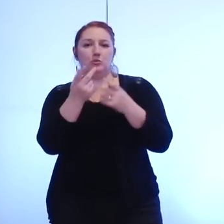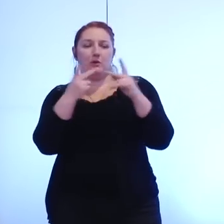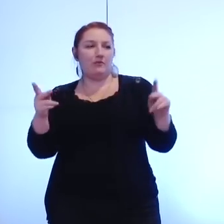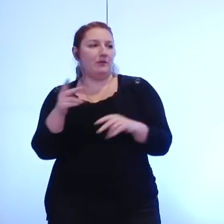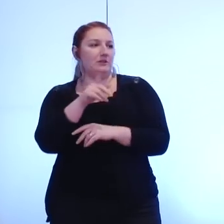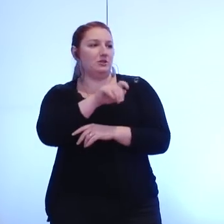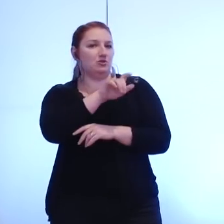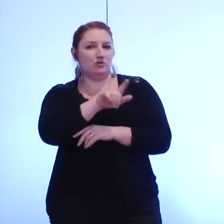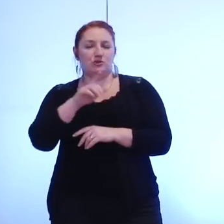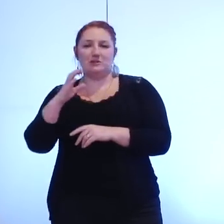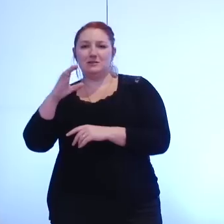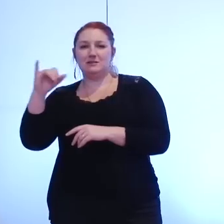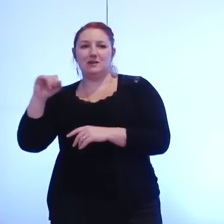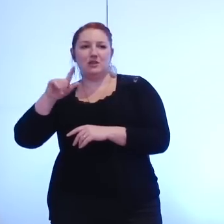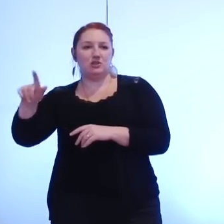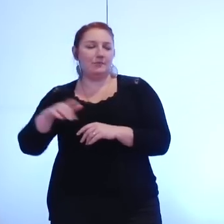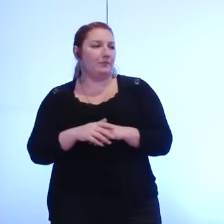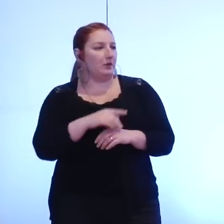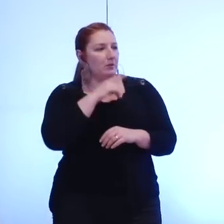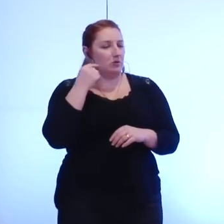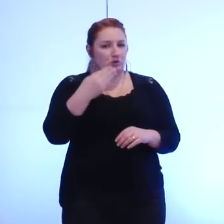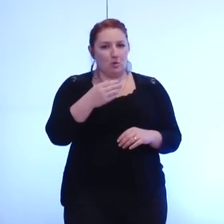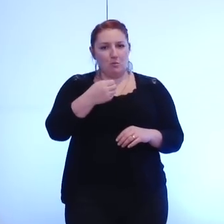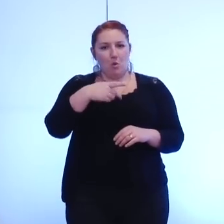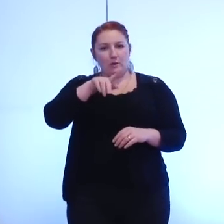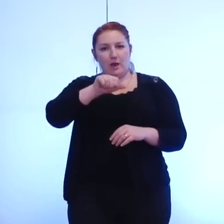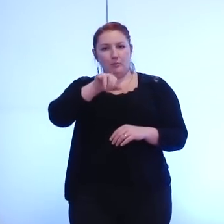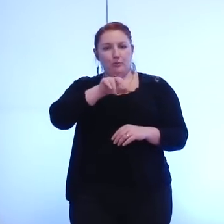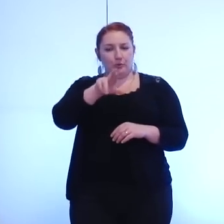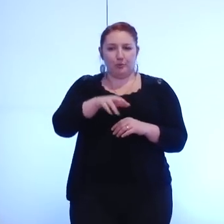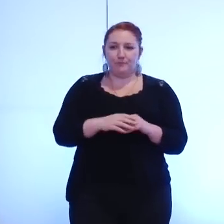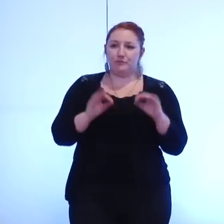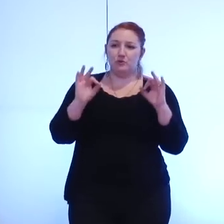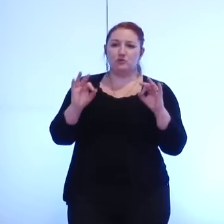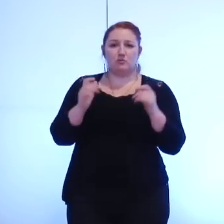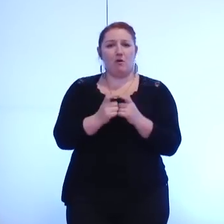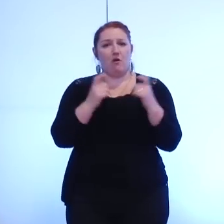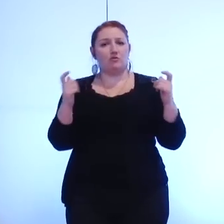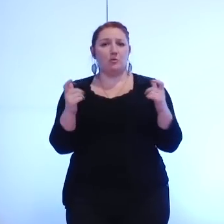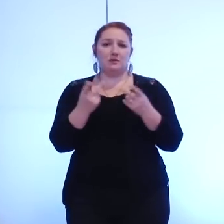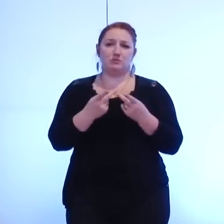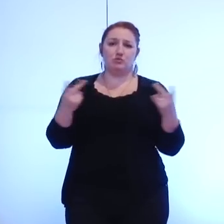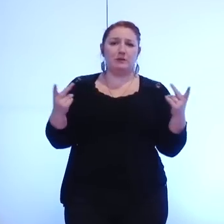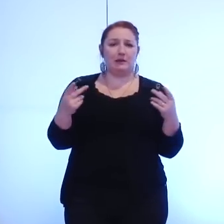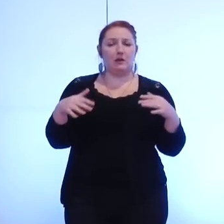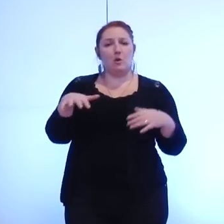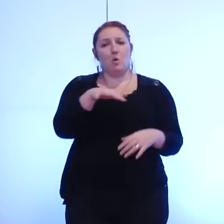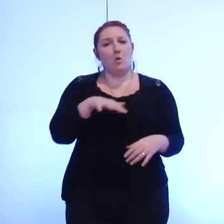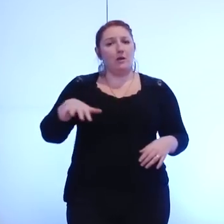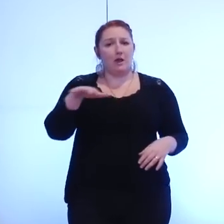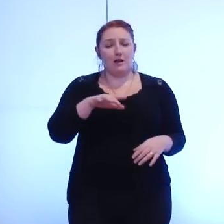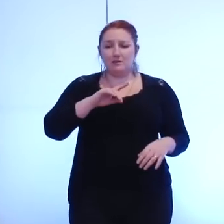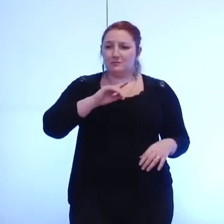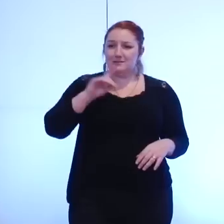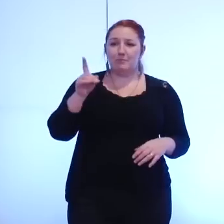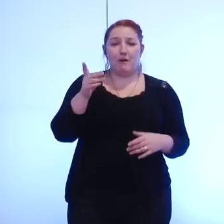monsieur Mangaburu donc c'est juste sur justement les entreprises publiques locales pour lesquelles il s'agit non pas d'une